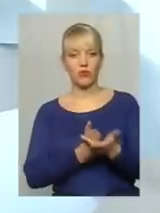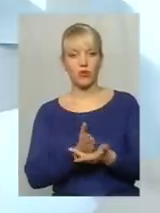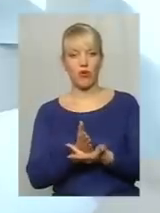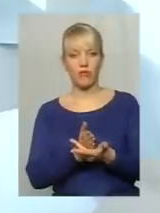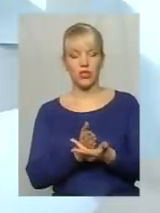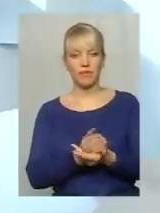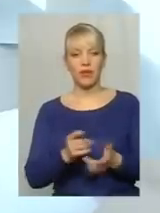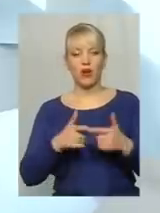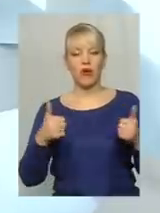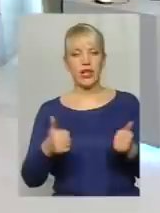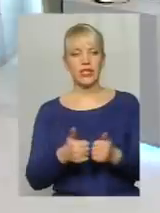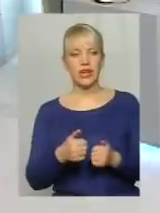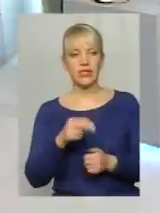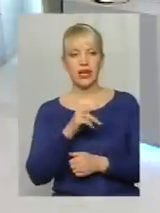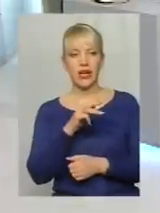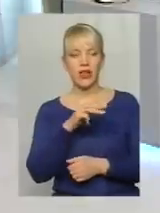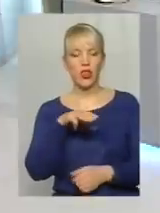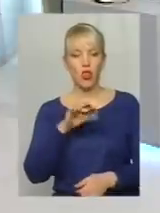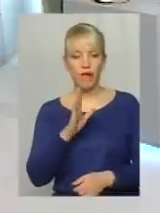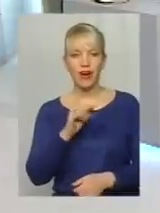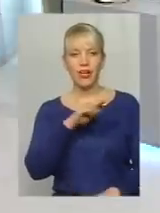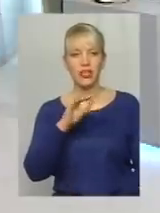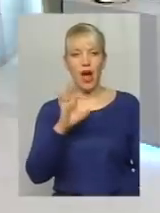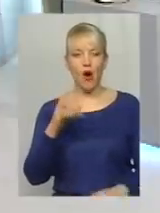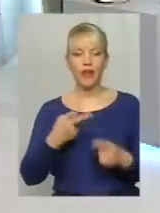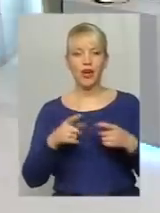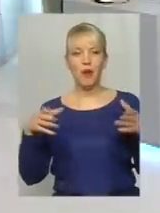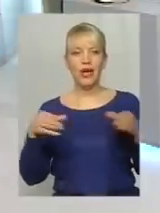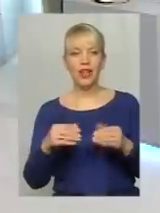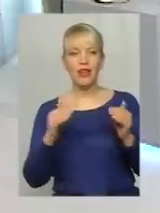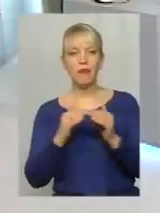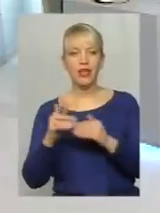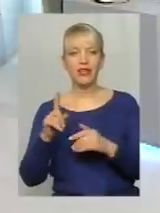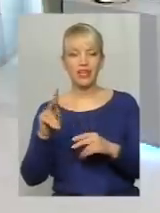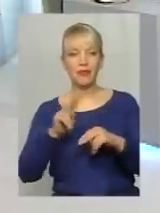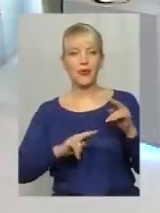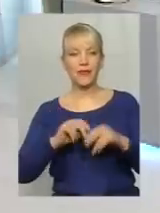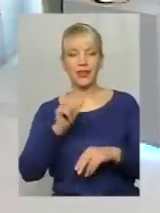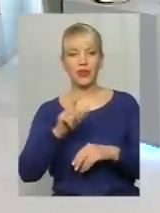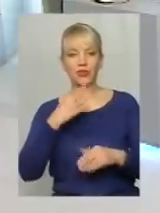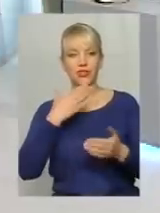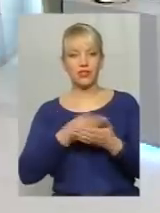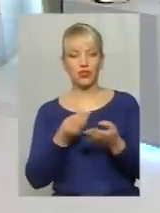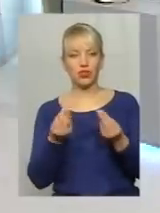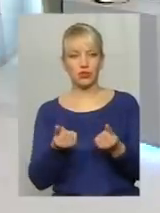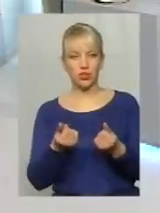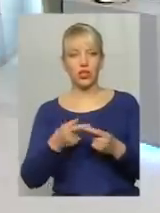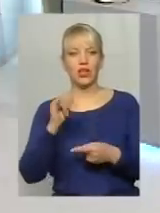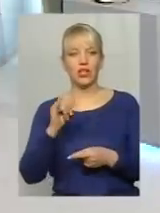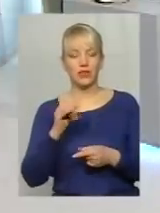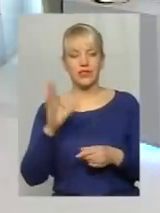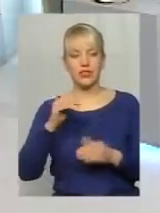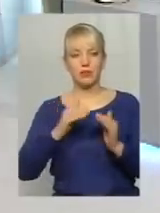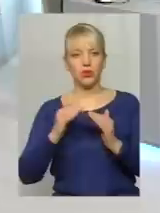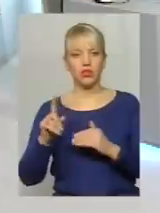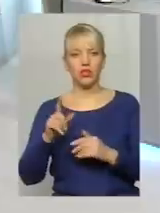організація ТОВЖЕО. Це будинки кооперативні, які колись будували мешканці за свої внески. Всі будинки,